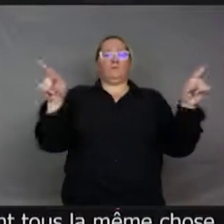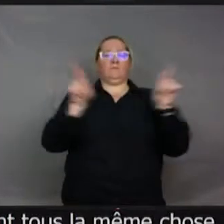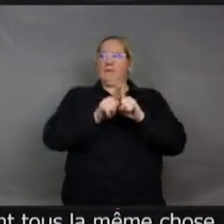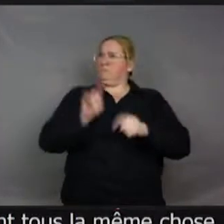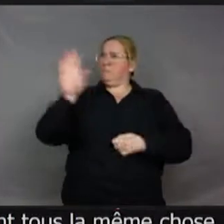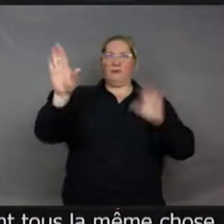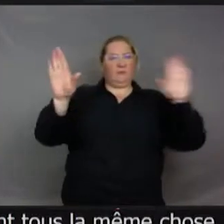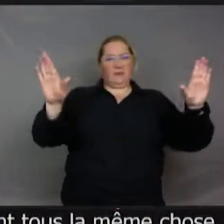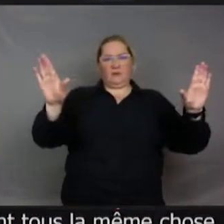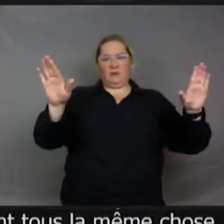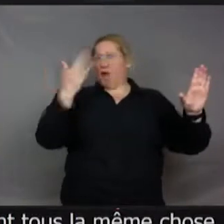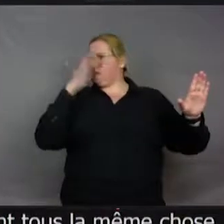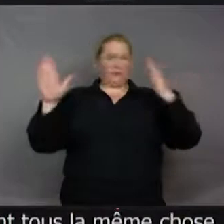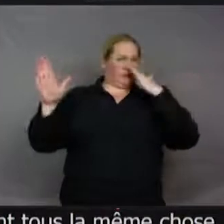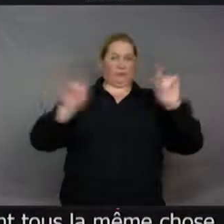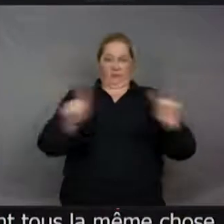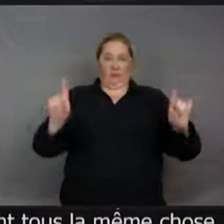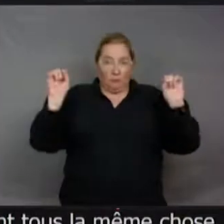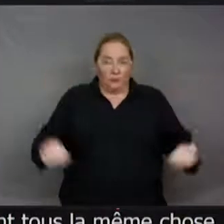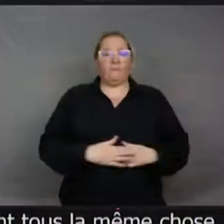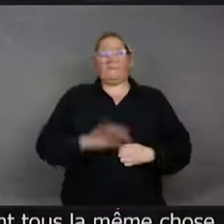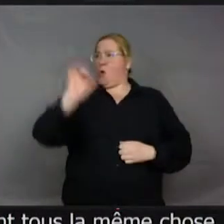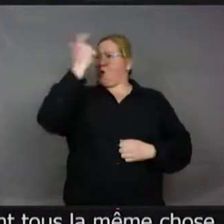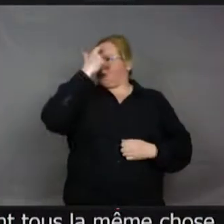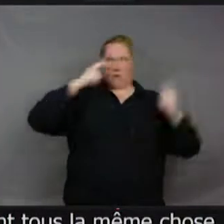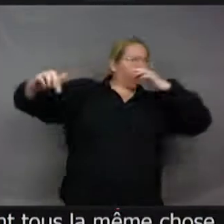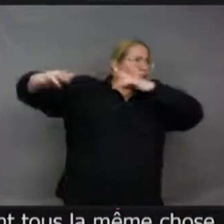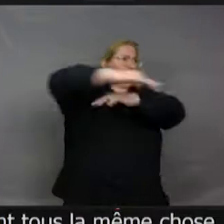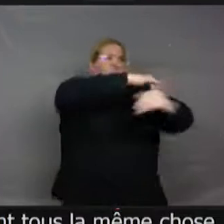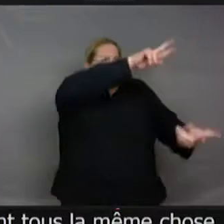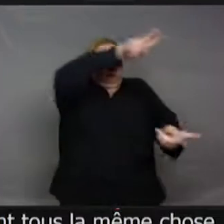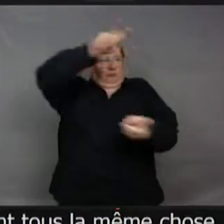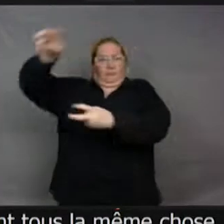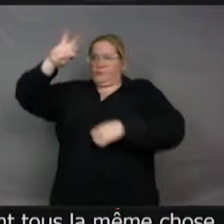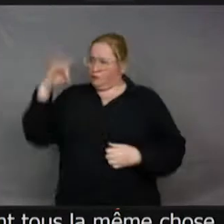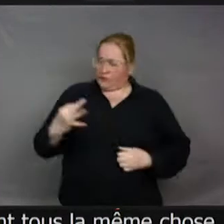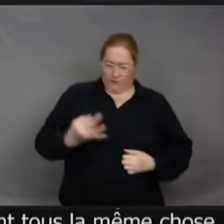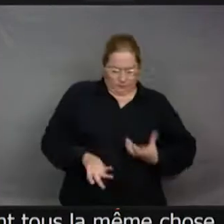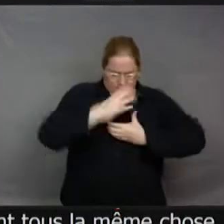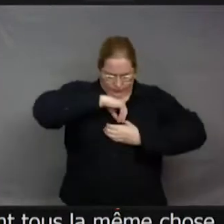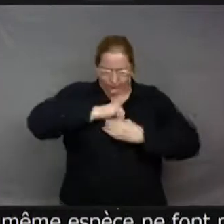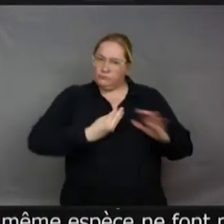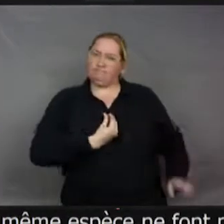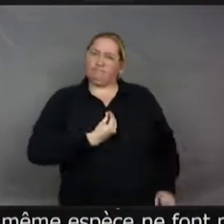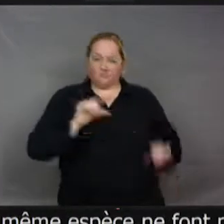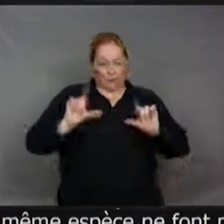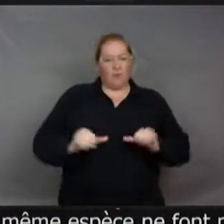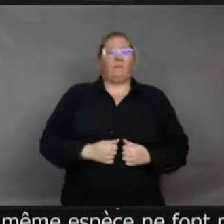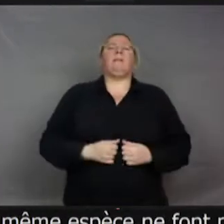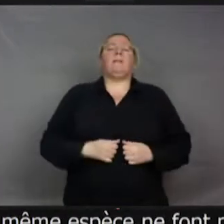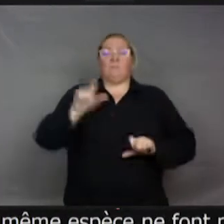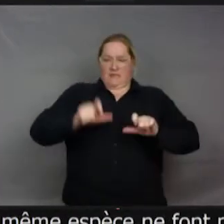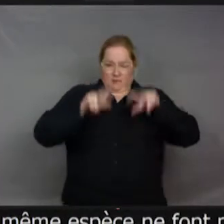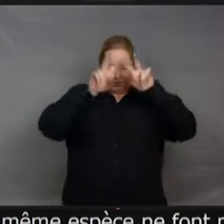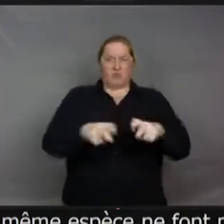évidemment, qu'ils ont une conscience de leur environnement et une vision subjective. Et il y a des chercheurs qui ont cartographié des